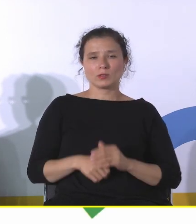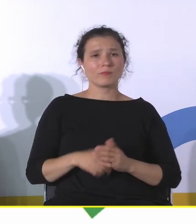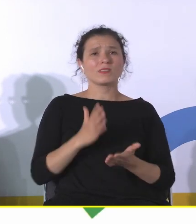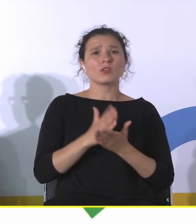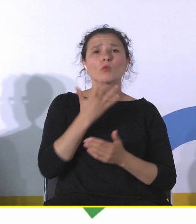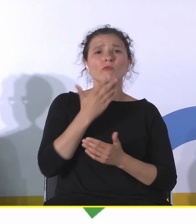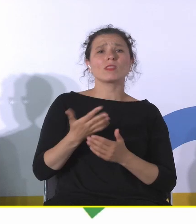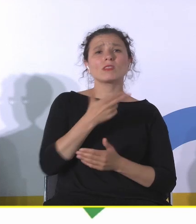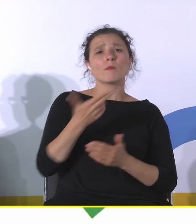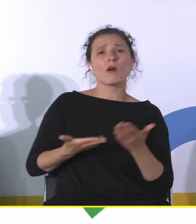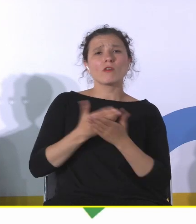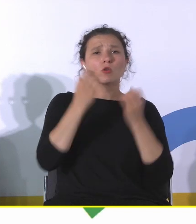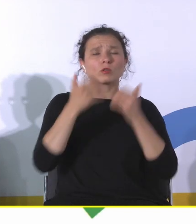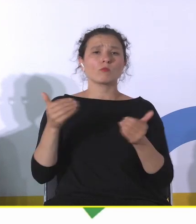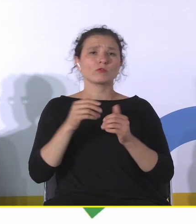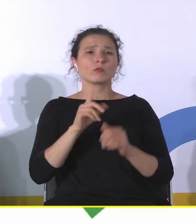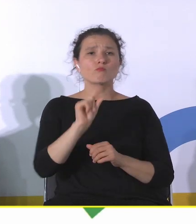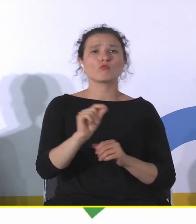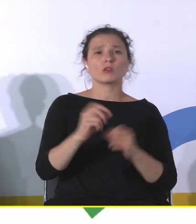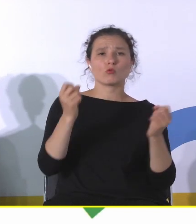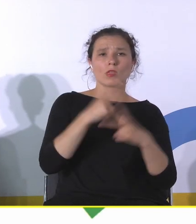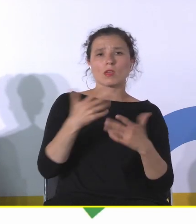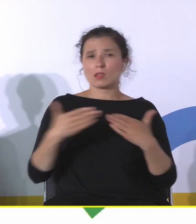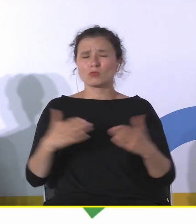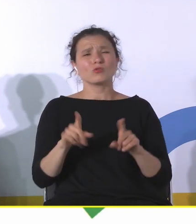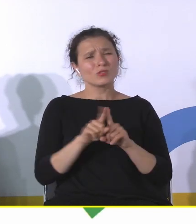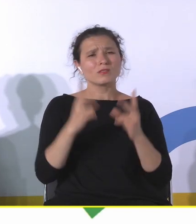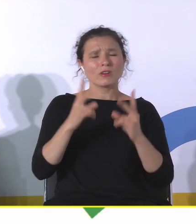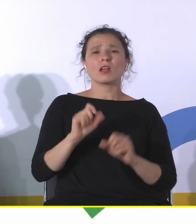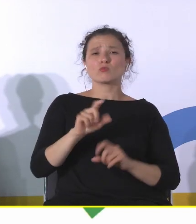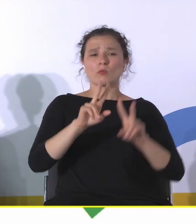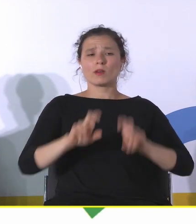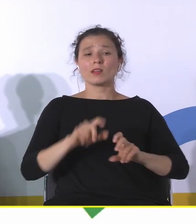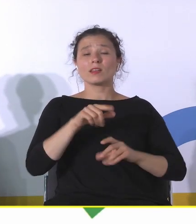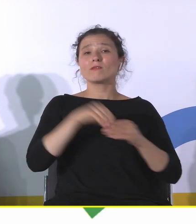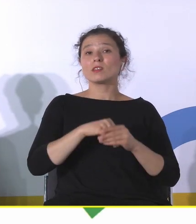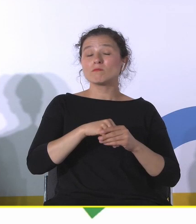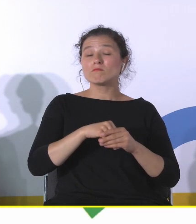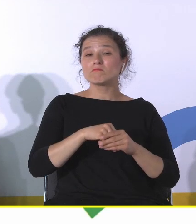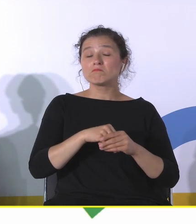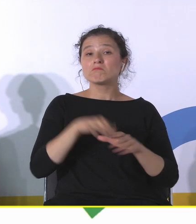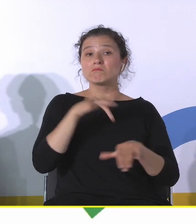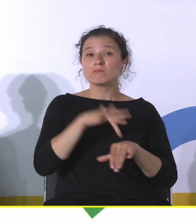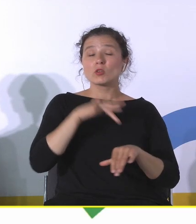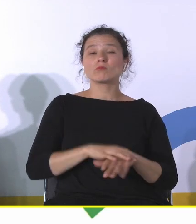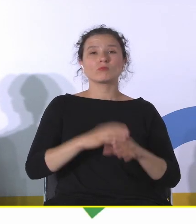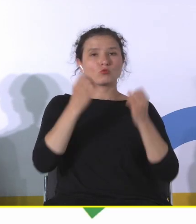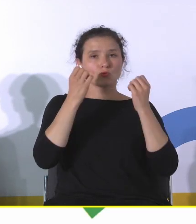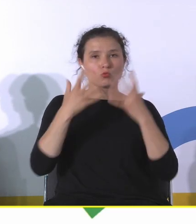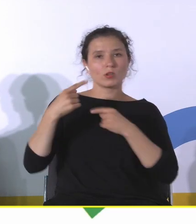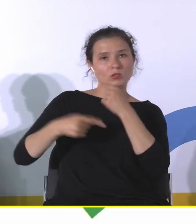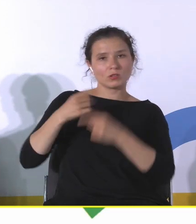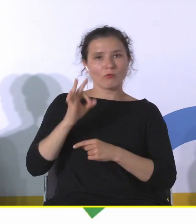pójścia do kina czy do teatru, co oczywiście też jest istotne. Natomiast są badania, które mówią o tym, że dziedzictwo kulturowe i kultura w ogóle